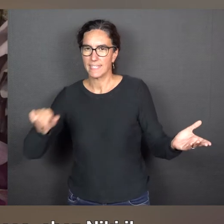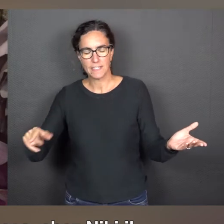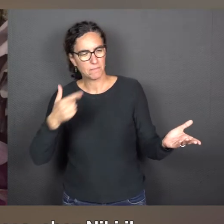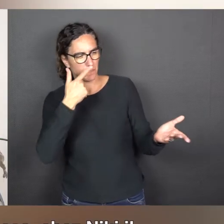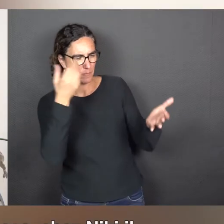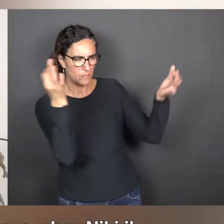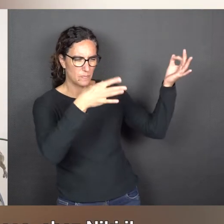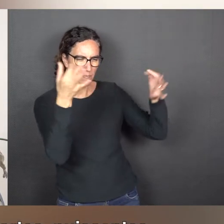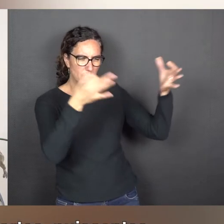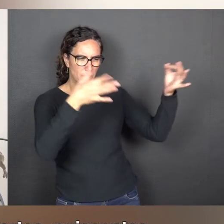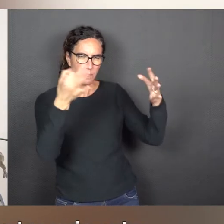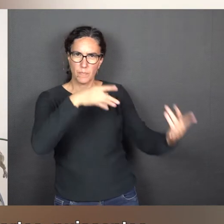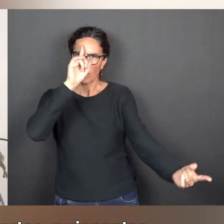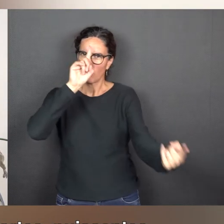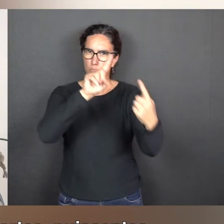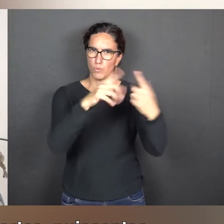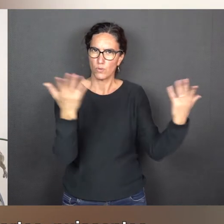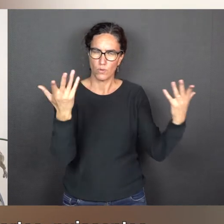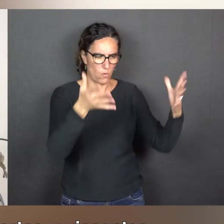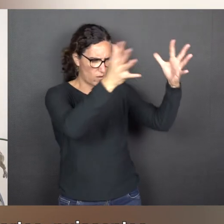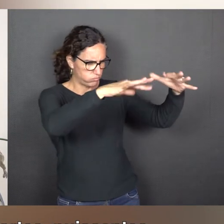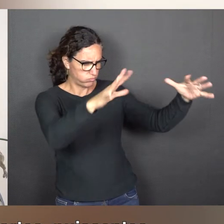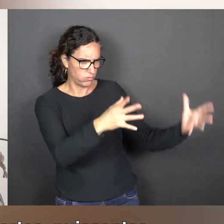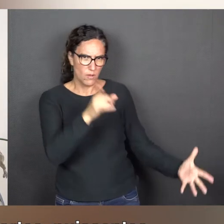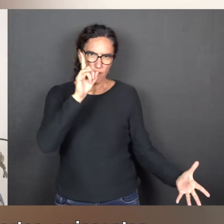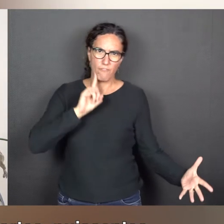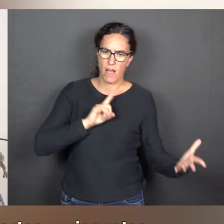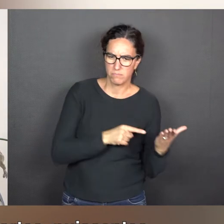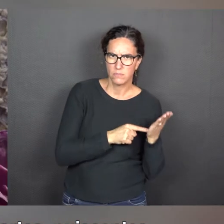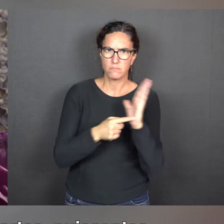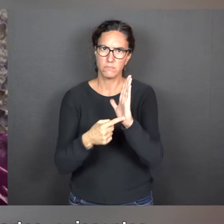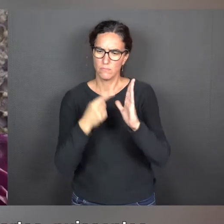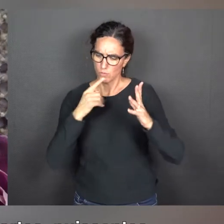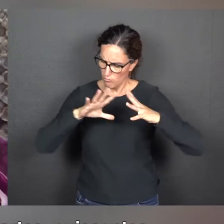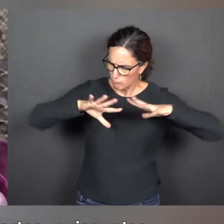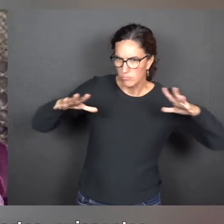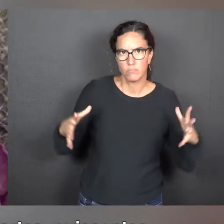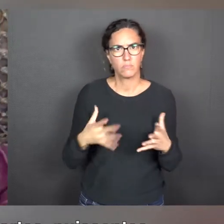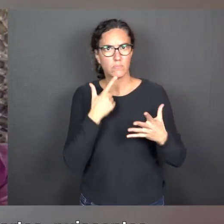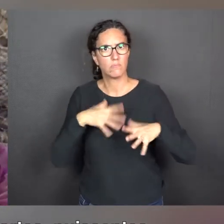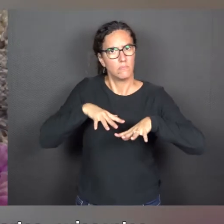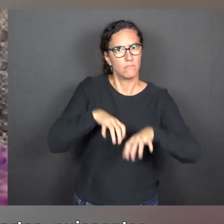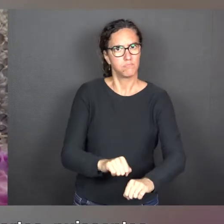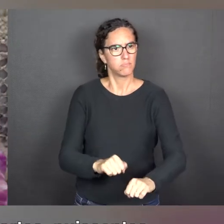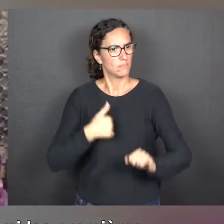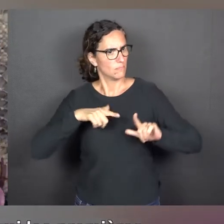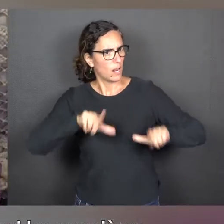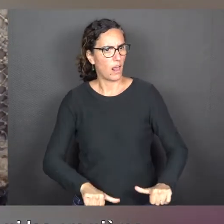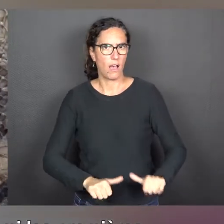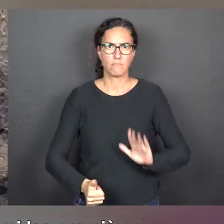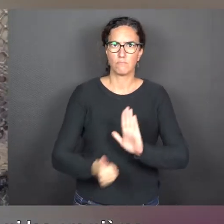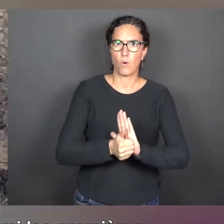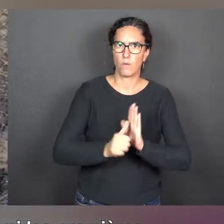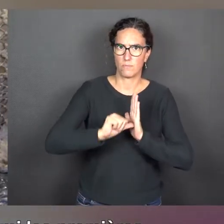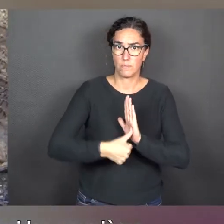volonté de montrer des femmes extrêmement voluptueuses, fortes, puissantes, qui occupent l'espace, qui sont vraiment des figures